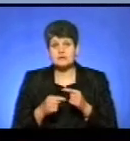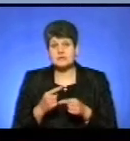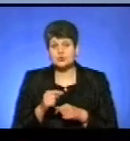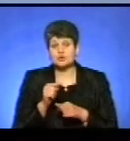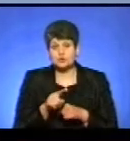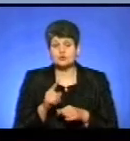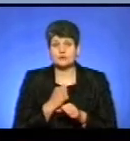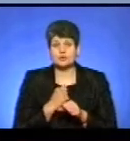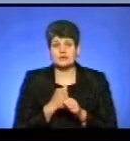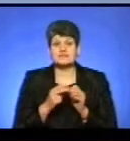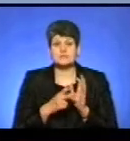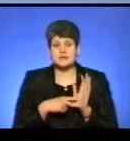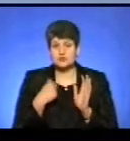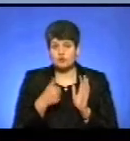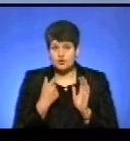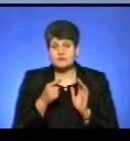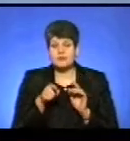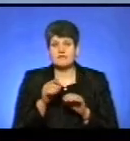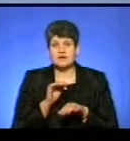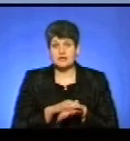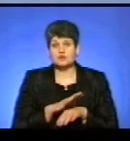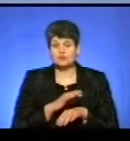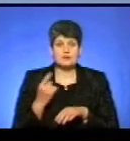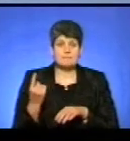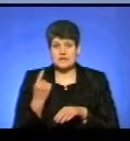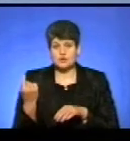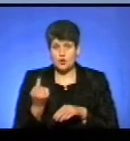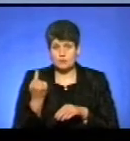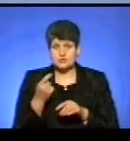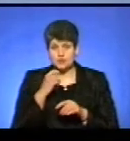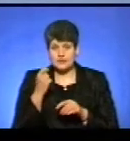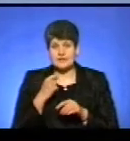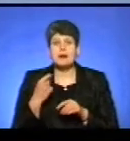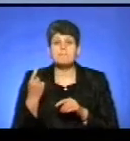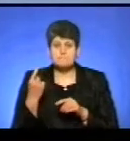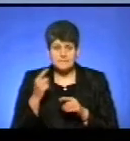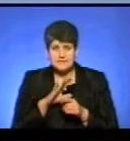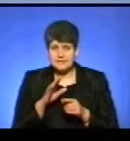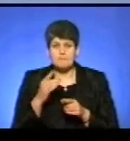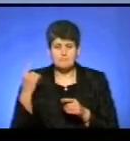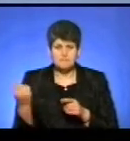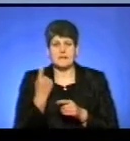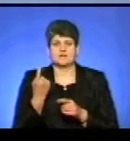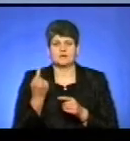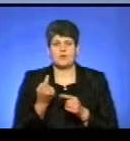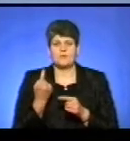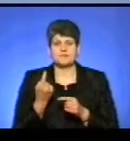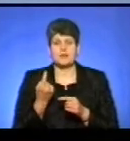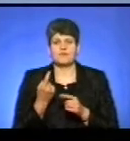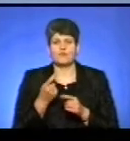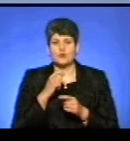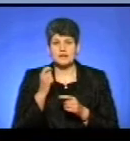що ми робили оце, я говорив, в 2017 році. Ми, фактично, були одні з перших областей в Україні, та не одні з перших, а перших областей в Україні, які ми показали повністю модель